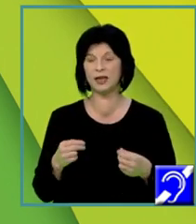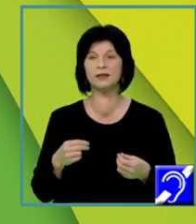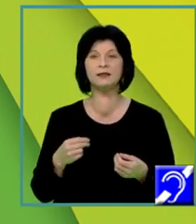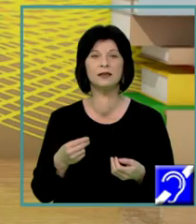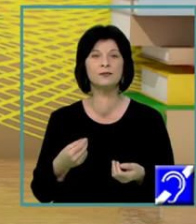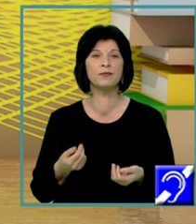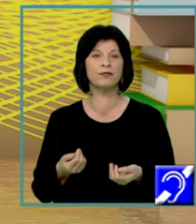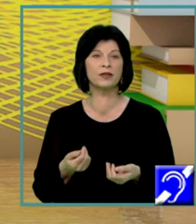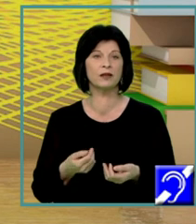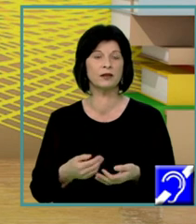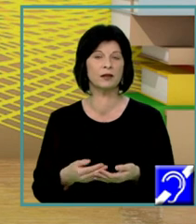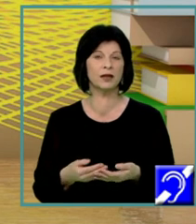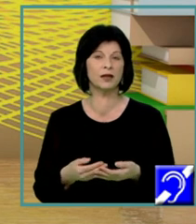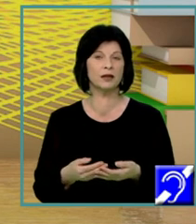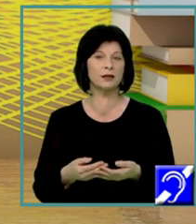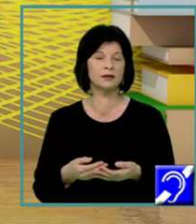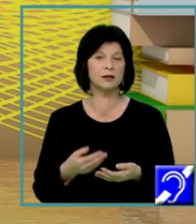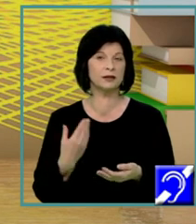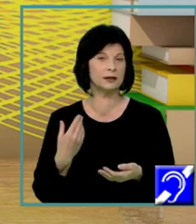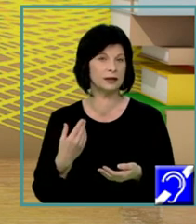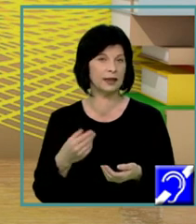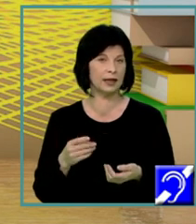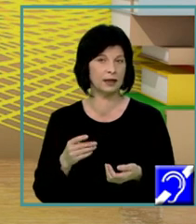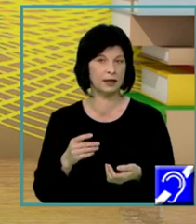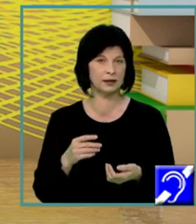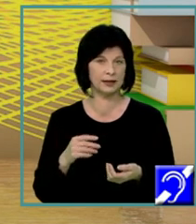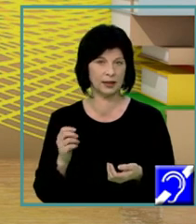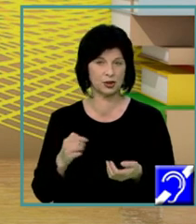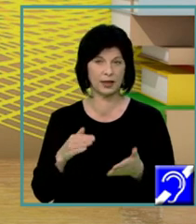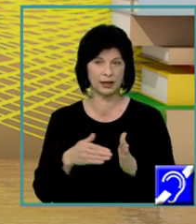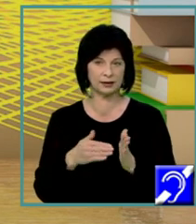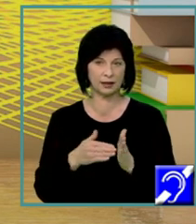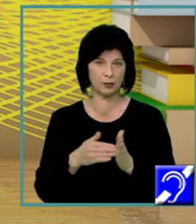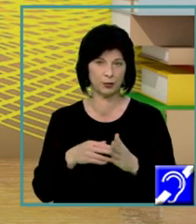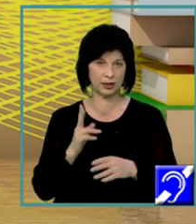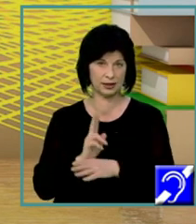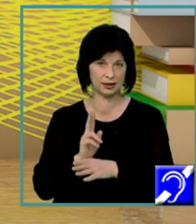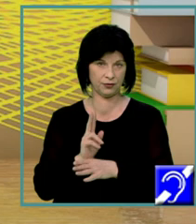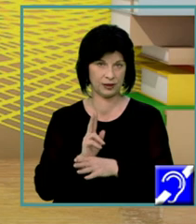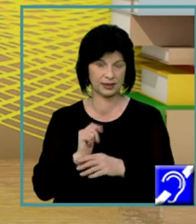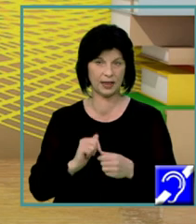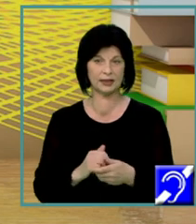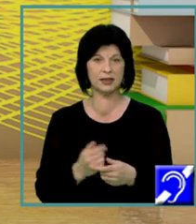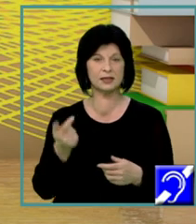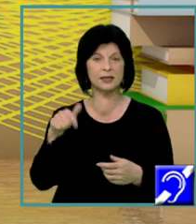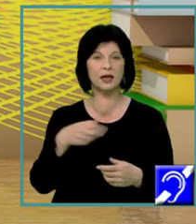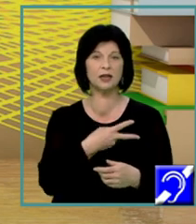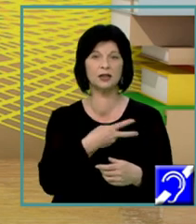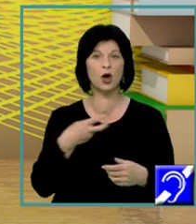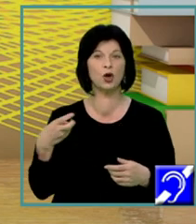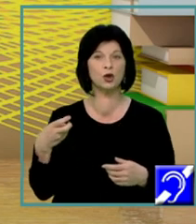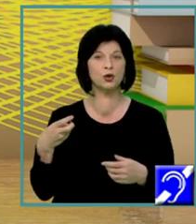fiți atenți în conceperea și în redactarea ei. Atenție! În concluzie, vă rog, insistent, nu